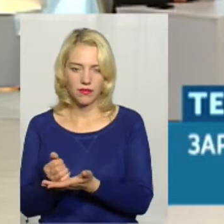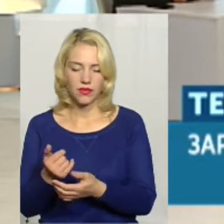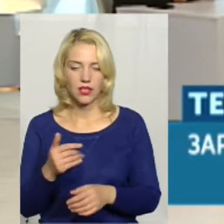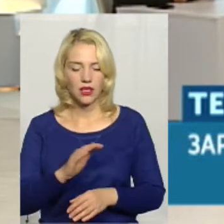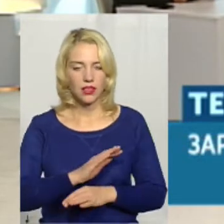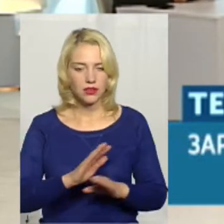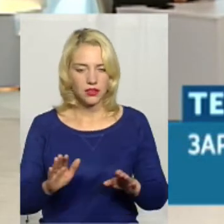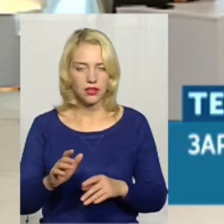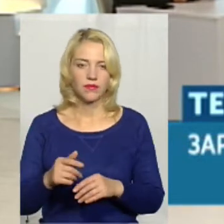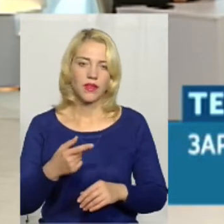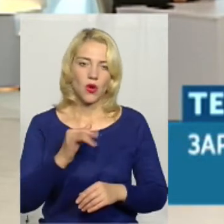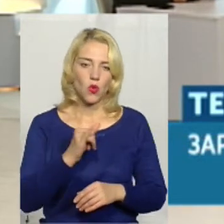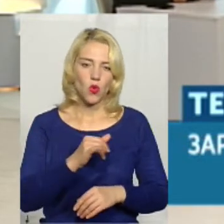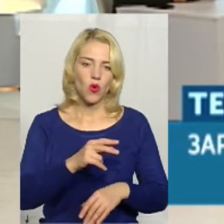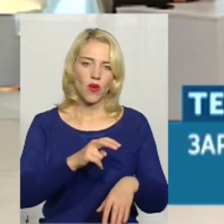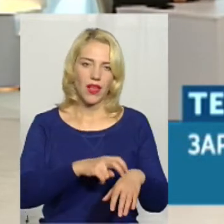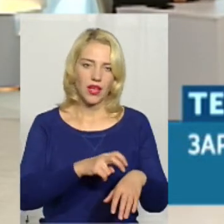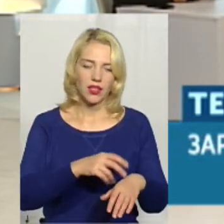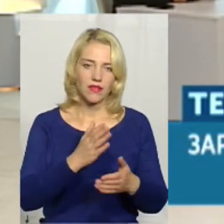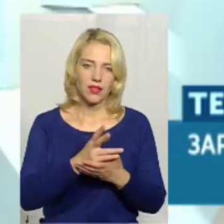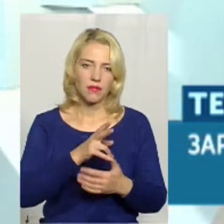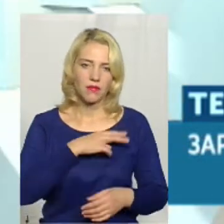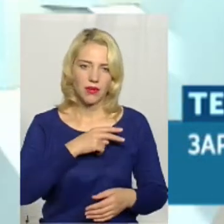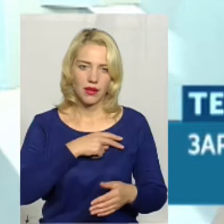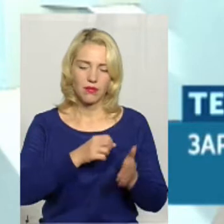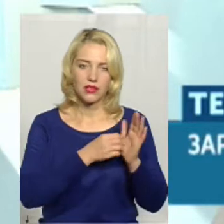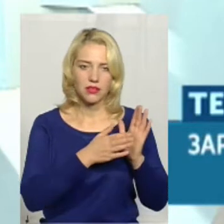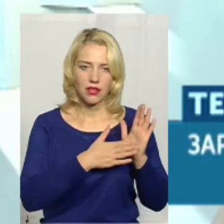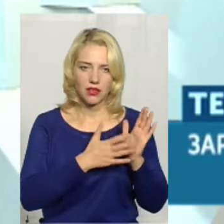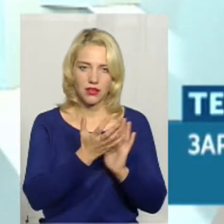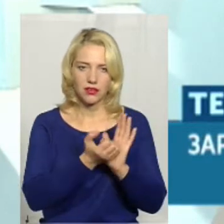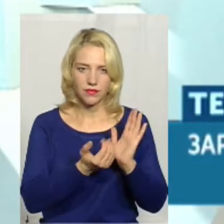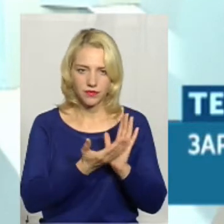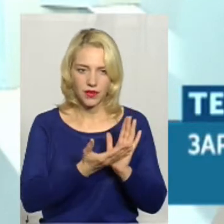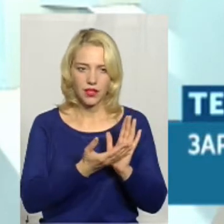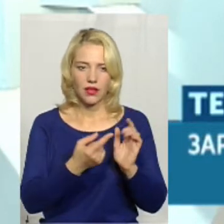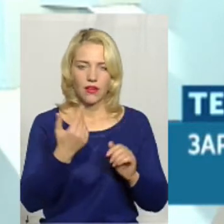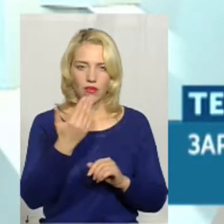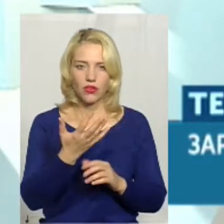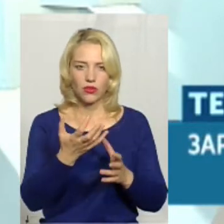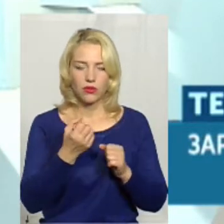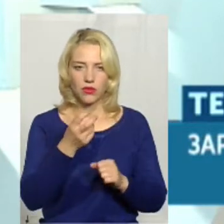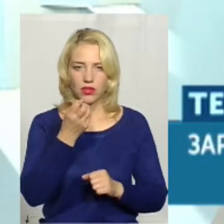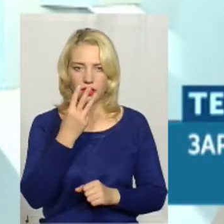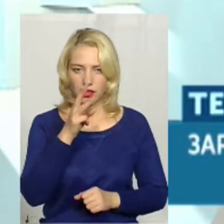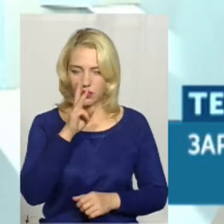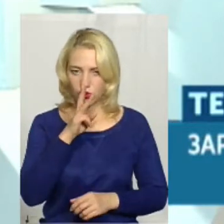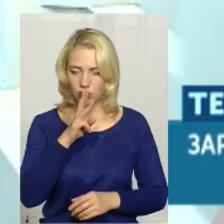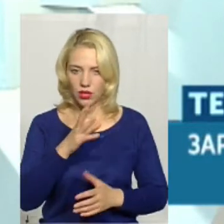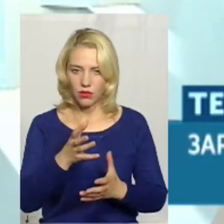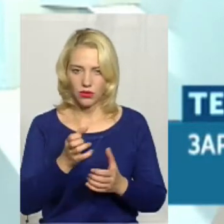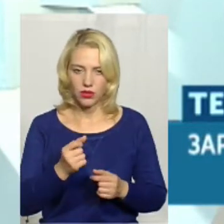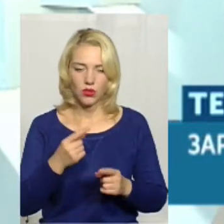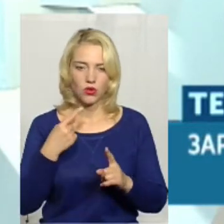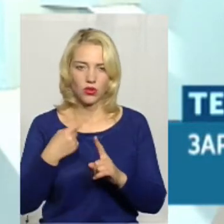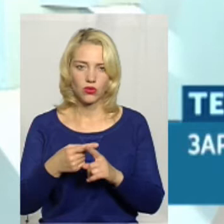закладені премії. В середньому медичному персоналу лікарам закладені, вони отримують 13-ту зарплату, і ще